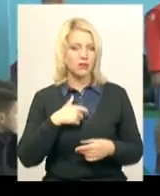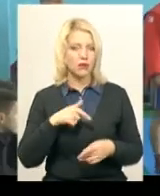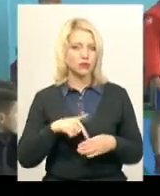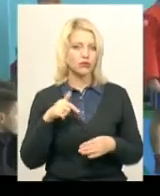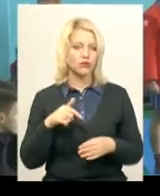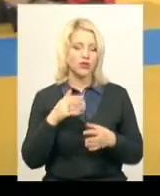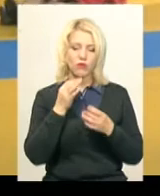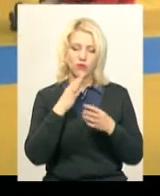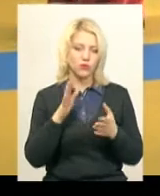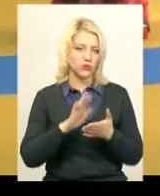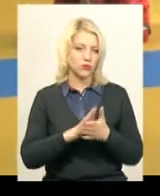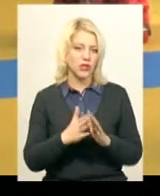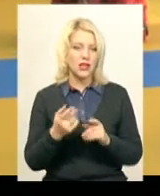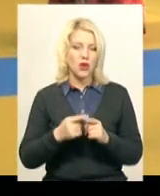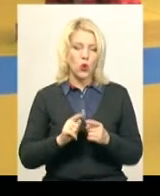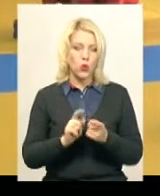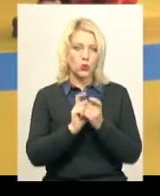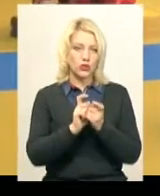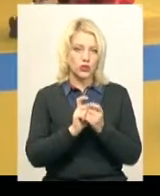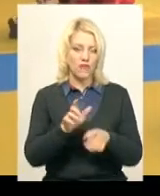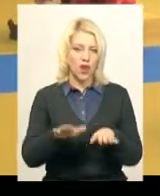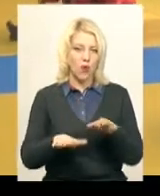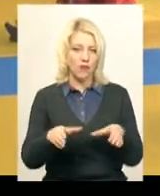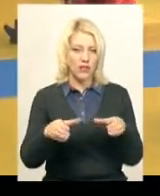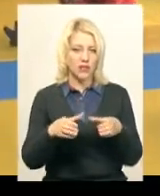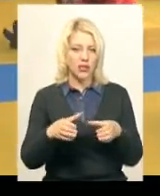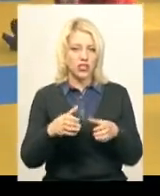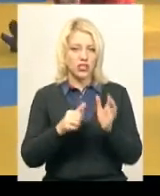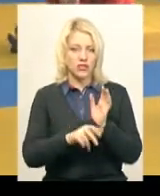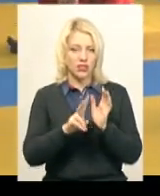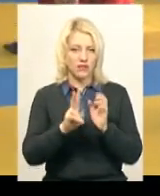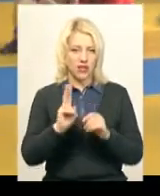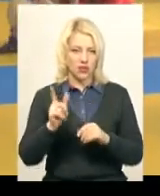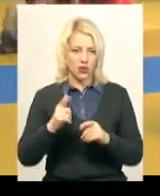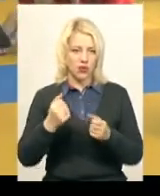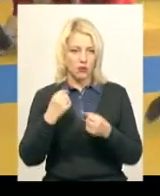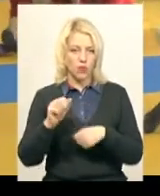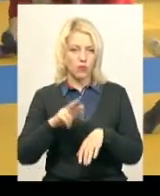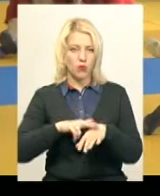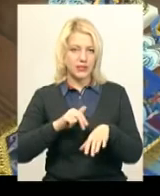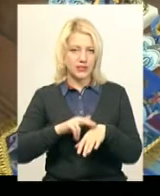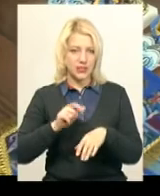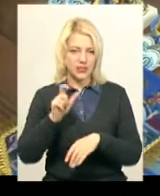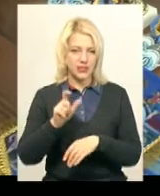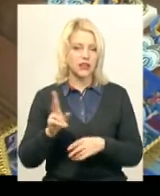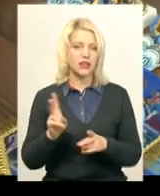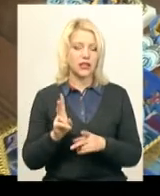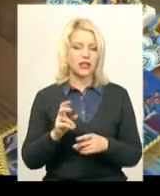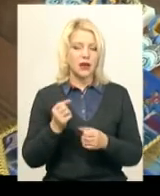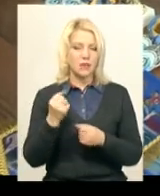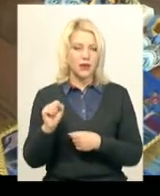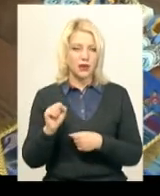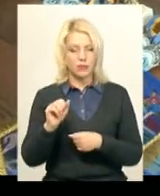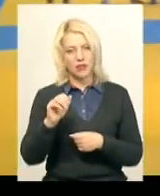будь-яких ситуаціях. У цій сутичці ваговій категорії 62 кілограми переміг поліцейський Андрій Крижанівський, який переміг суперника з